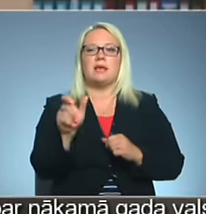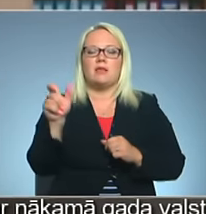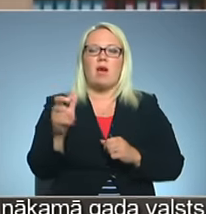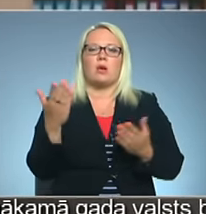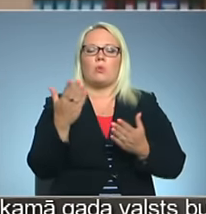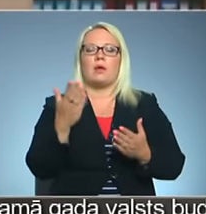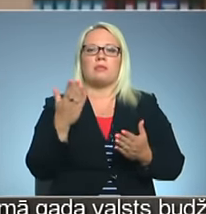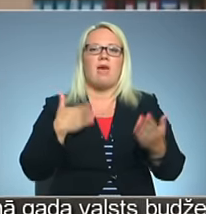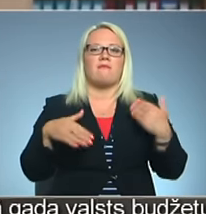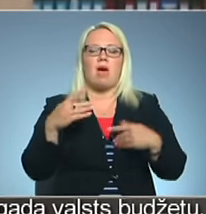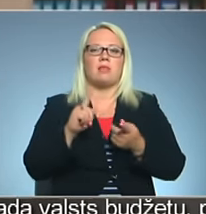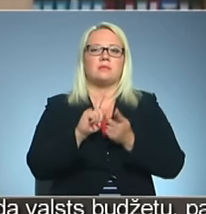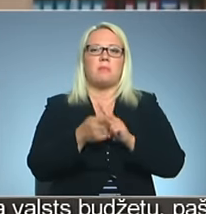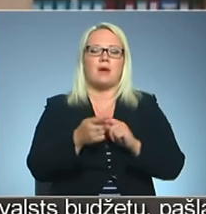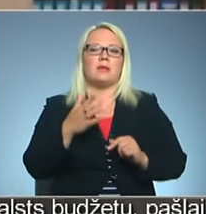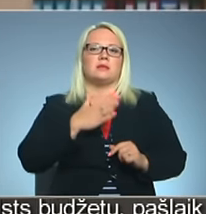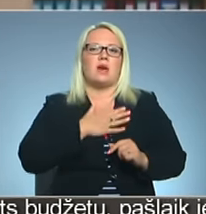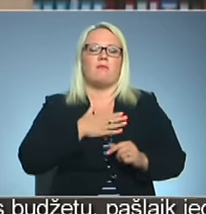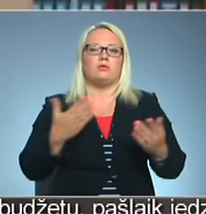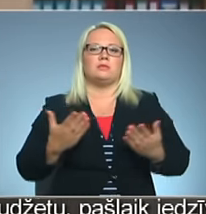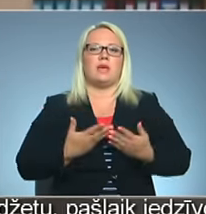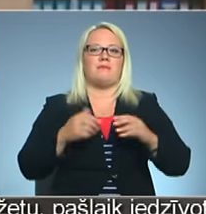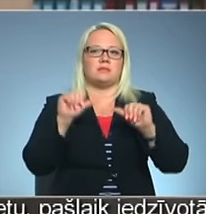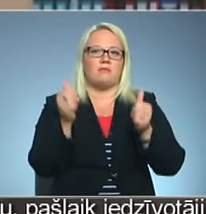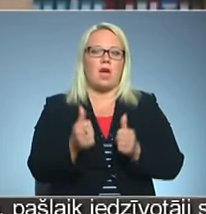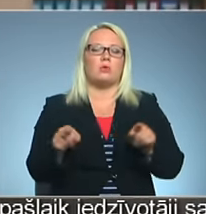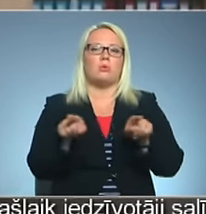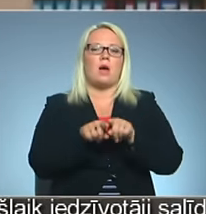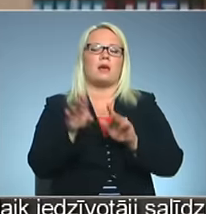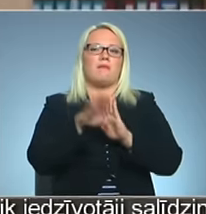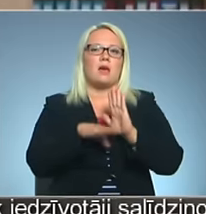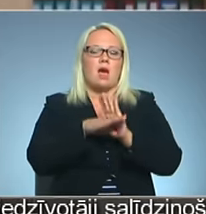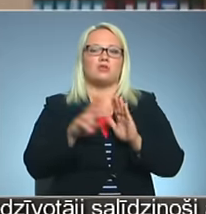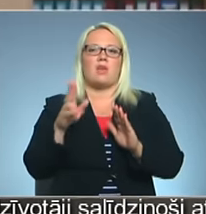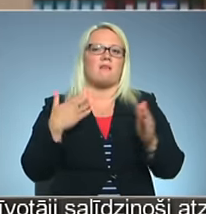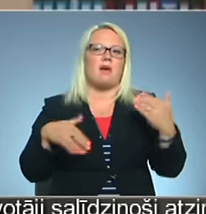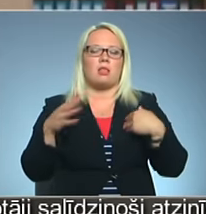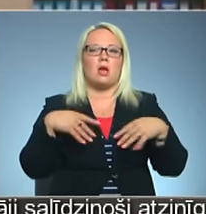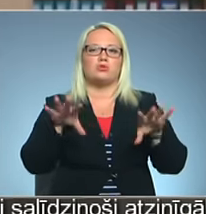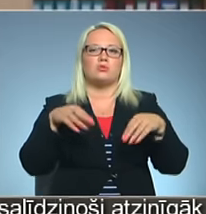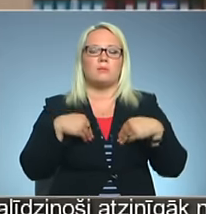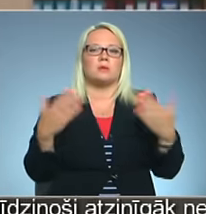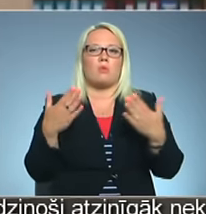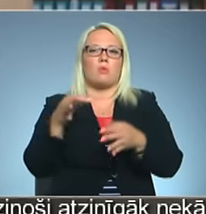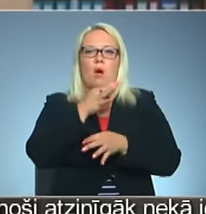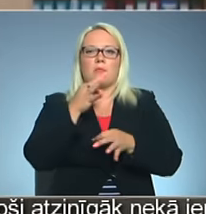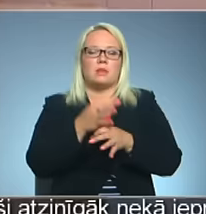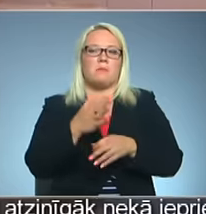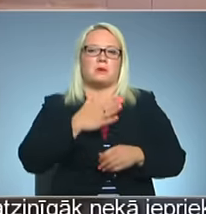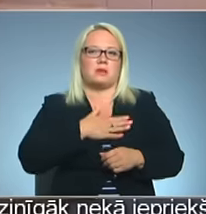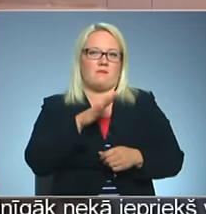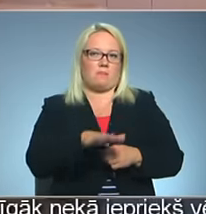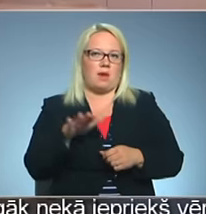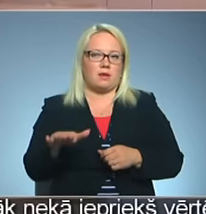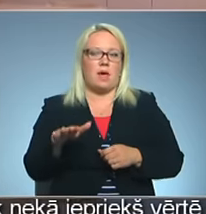nevēlās mainīt savu dzīves veidu, un viņi arī vienkārši nevēlās uzņemties kādu atbildību par saviem bērniem.